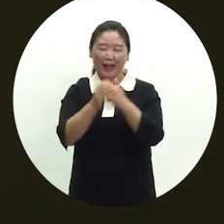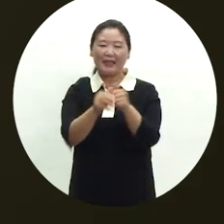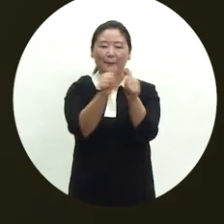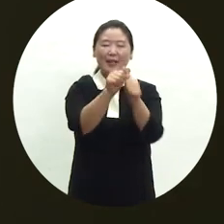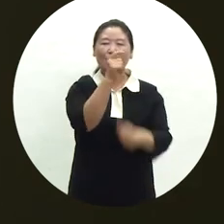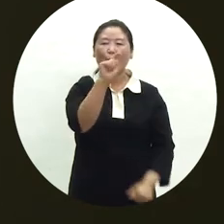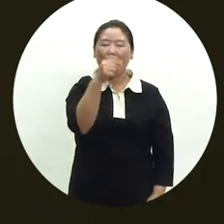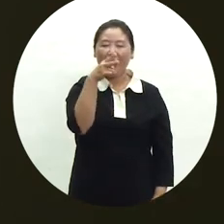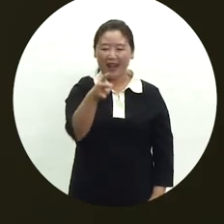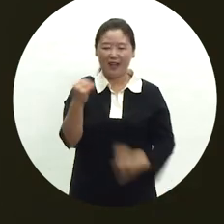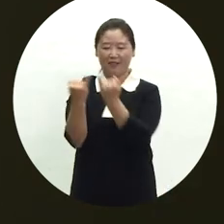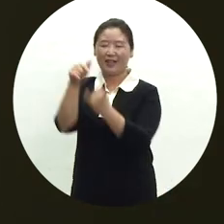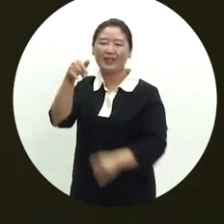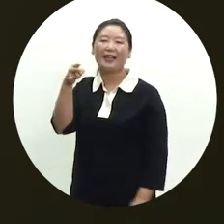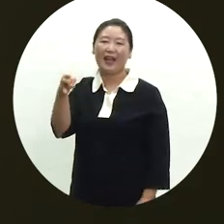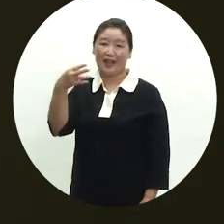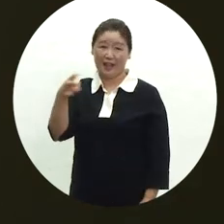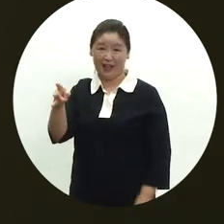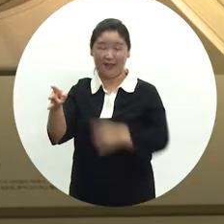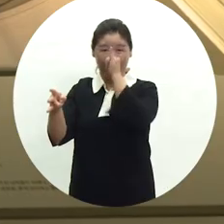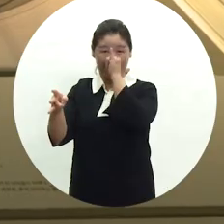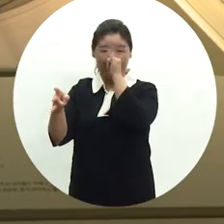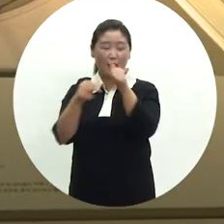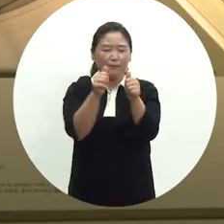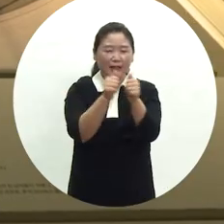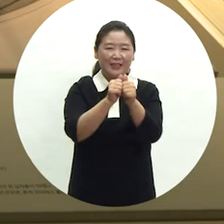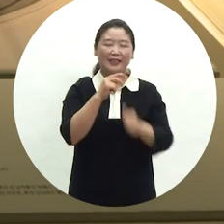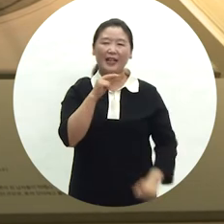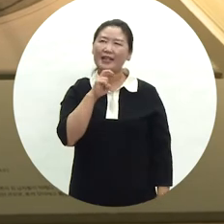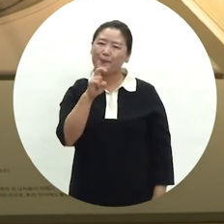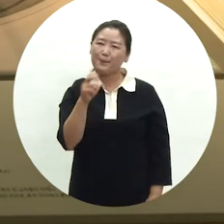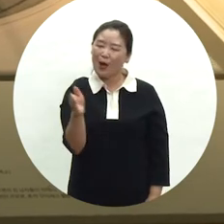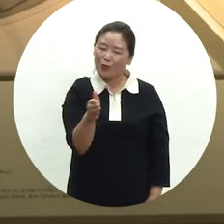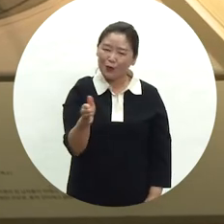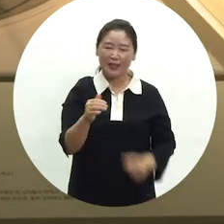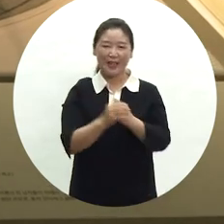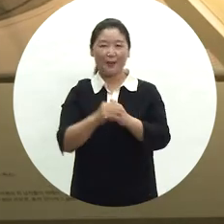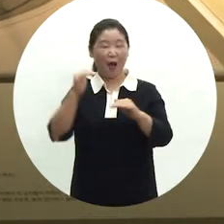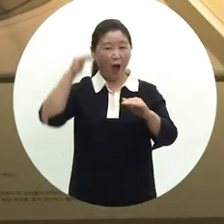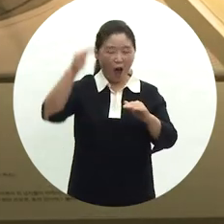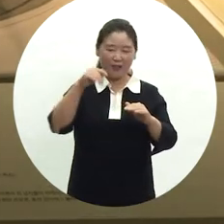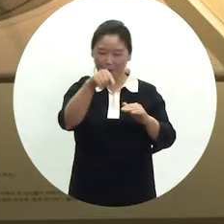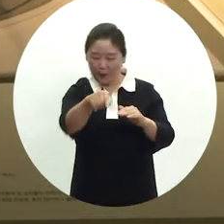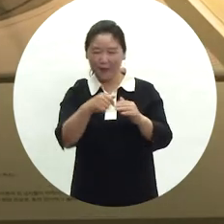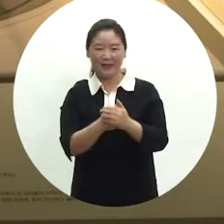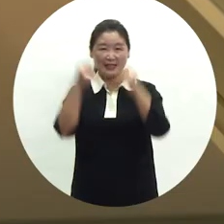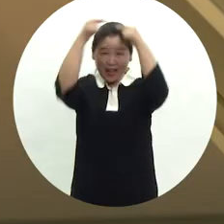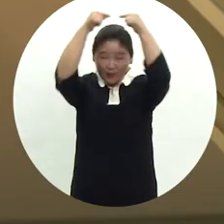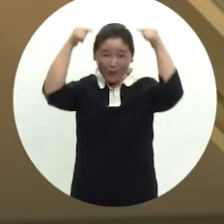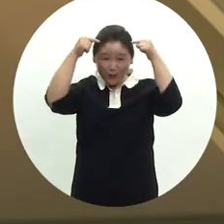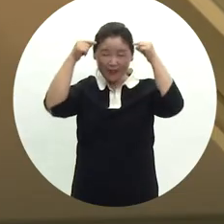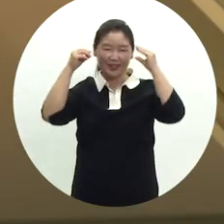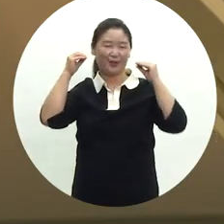여자는 계례라는 성년식을 치렀습니다. 남자는 20세 전후에 집안 어른들 앞에서 상투를 틀고